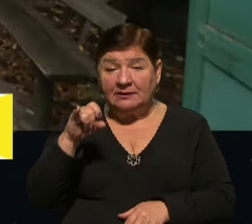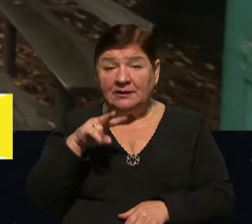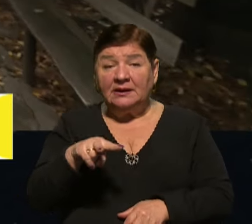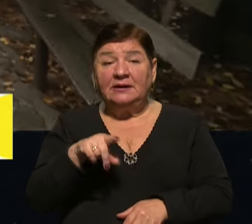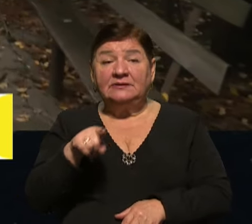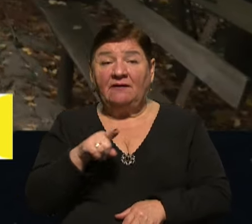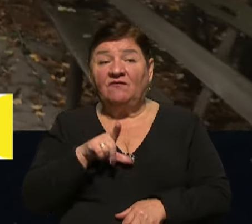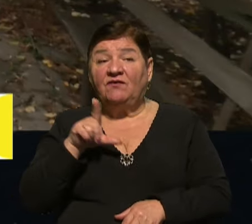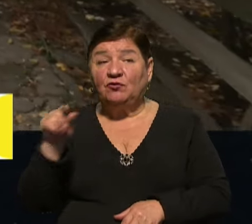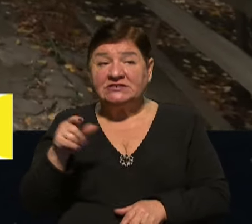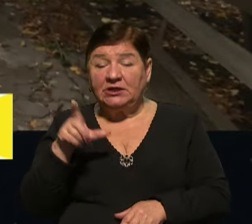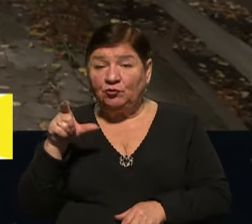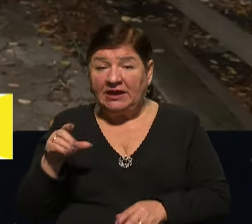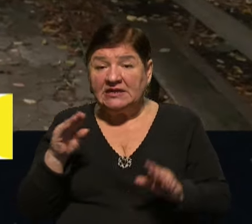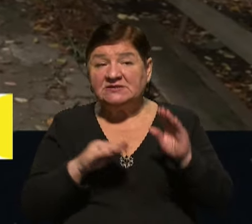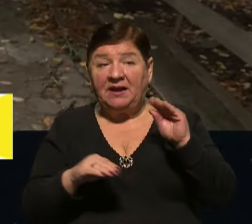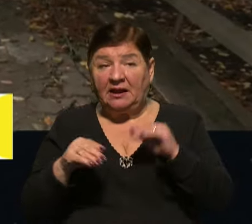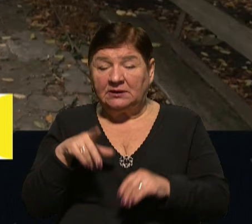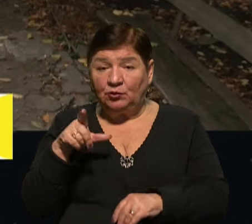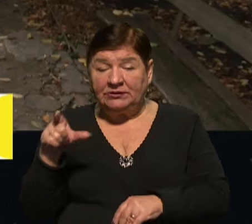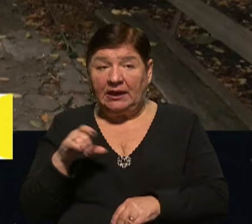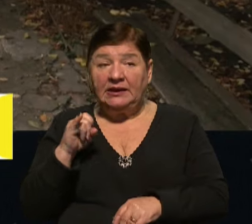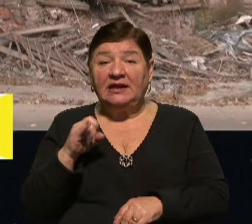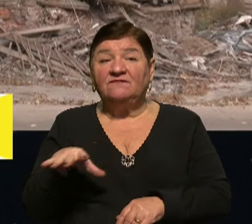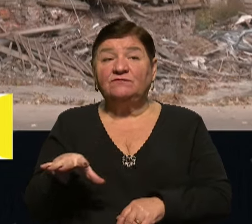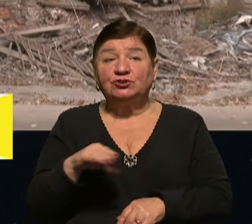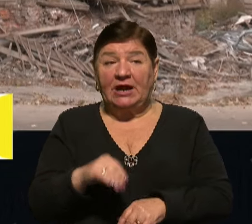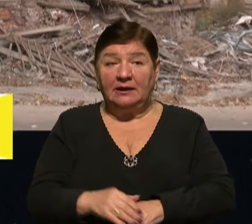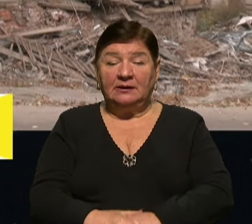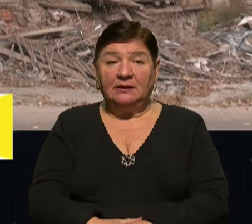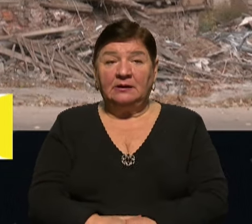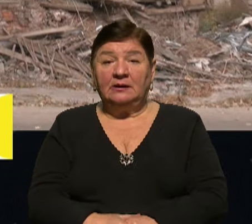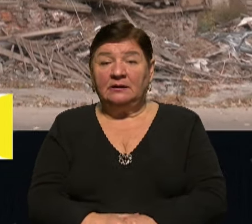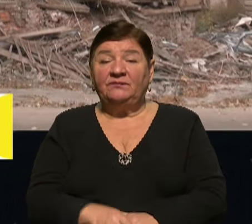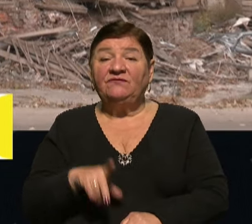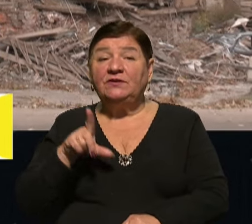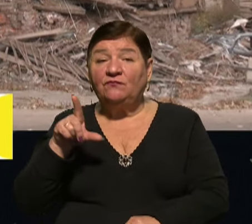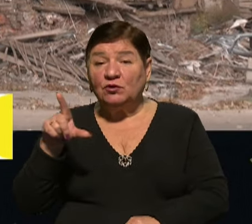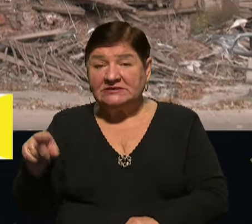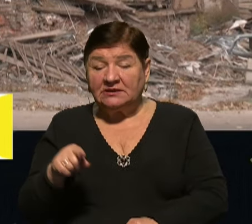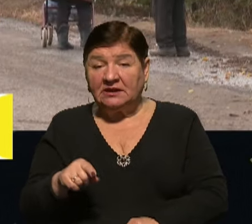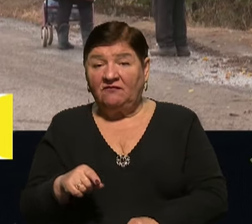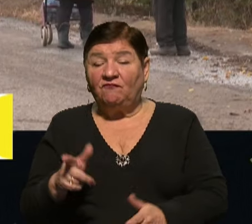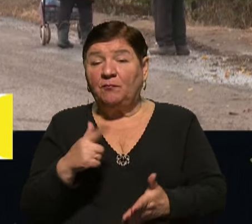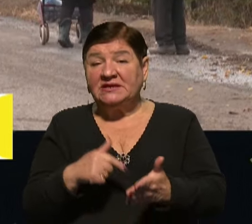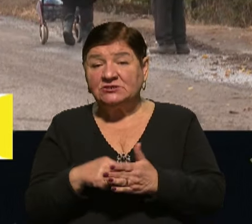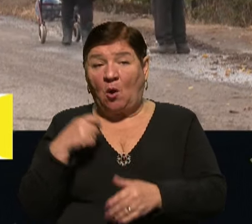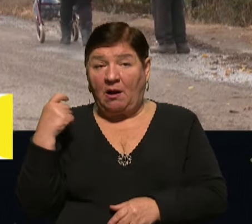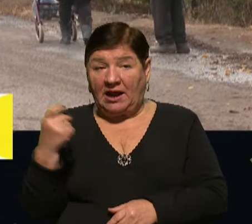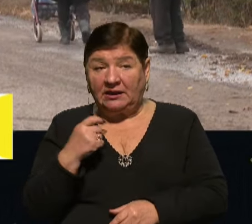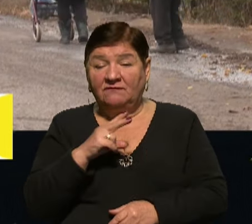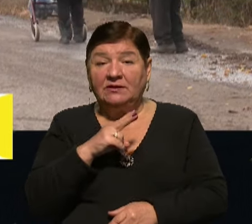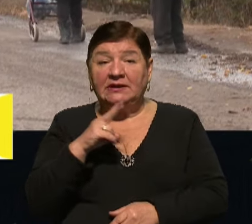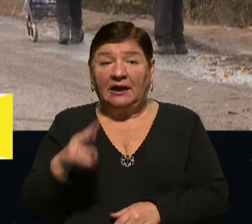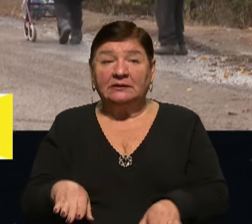вивозити людей, збирати людей і вже відвозити їх в місто Харків, як